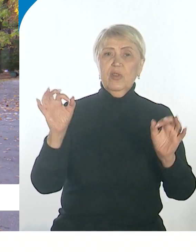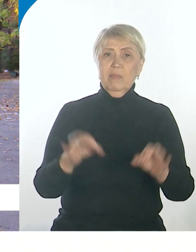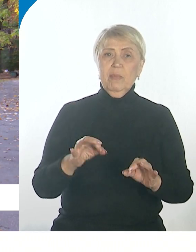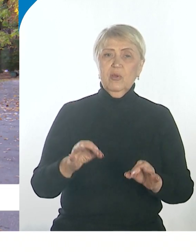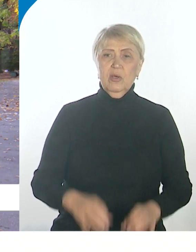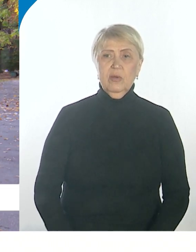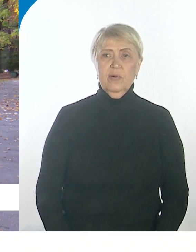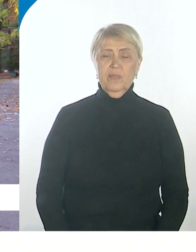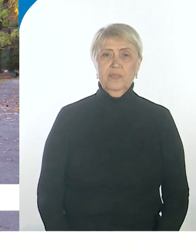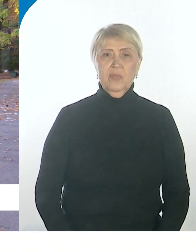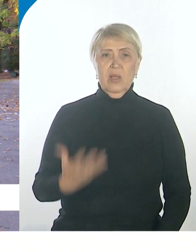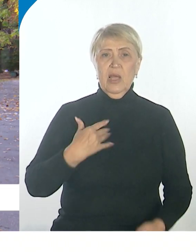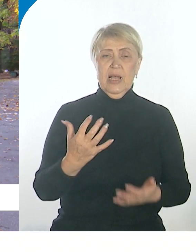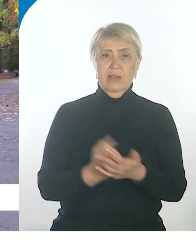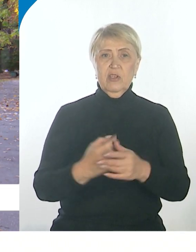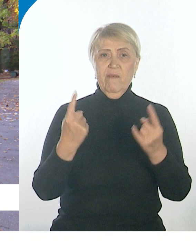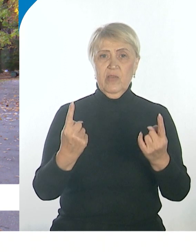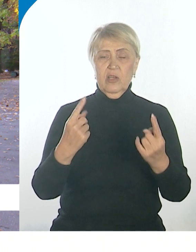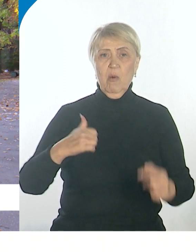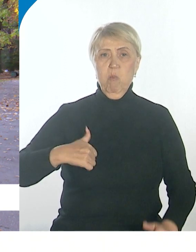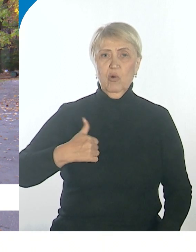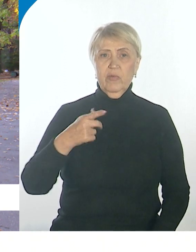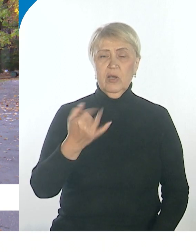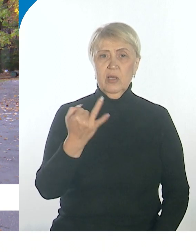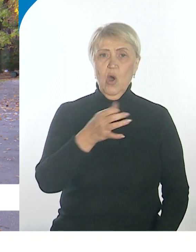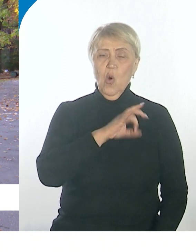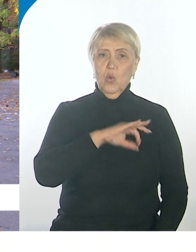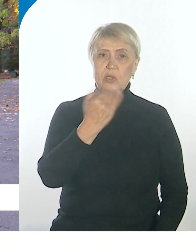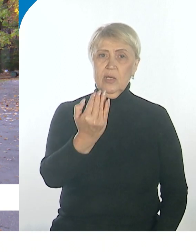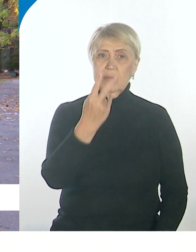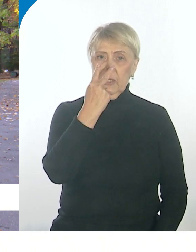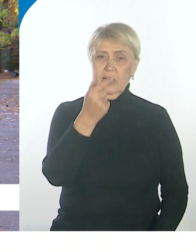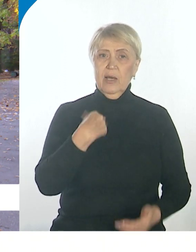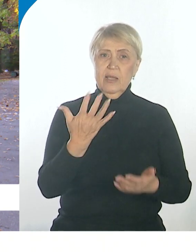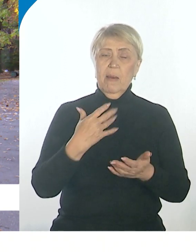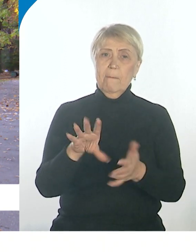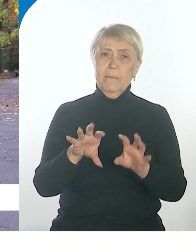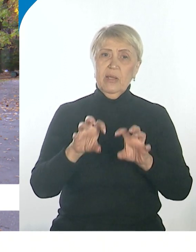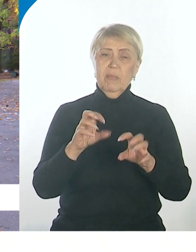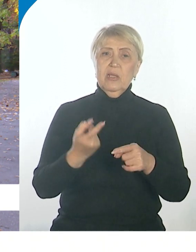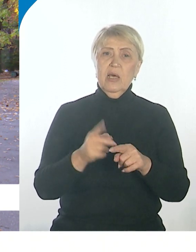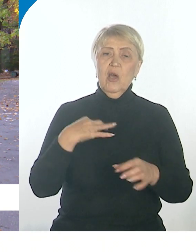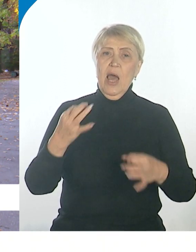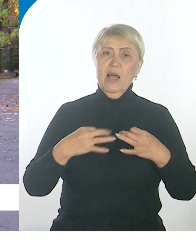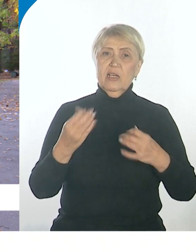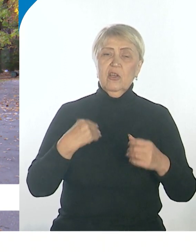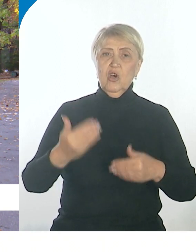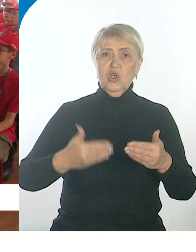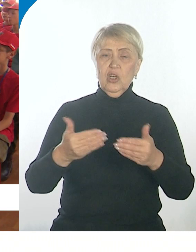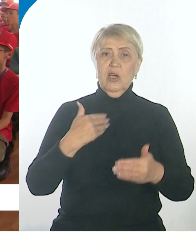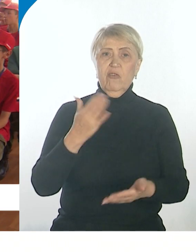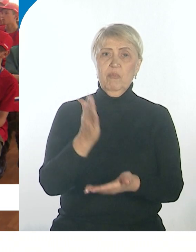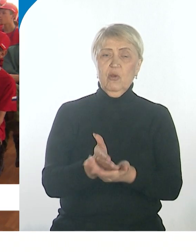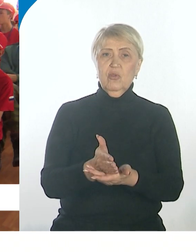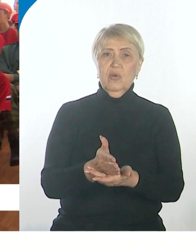перейти определенную черту, совершить в великий подвиг. И курсанты, смотря на них, они перенимают эту энергетику, шагают вперед и становятся только лучше.